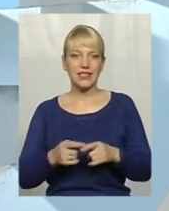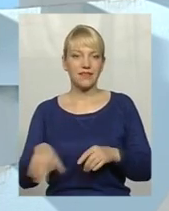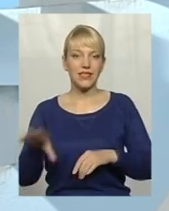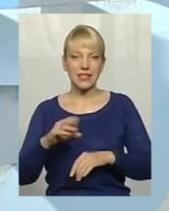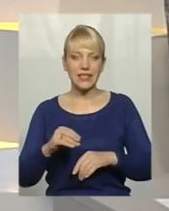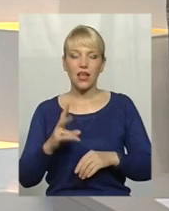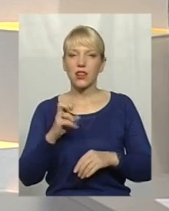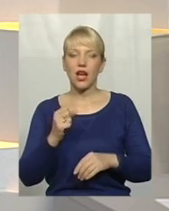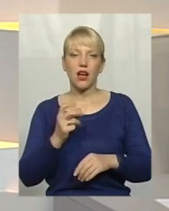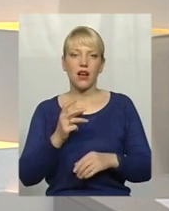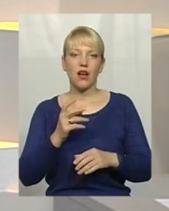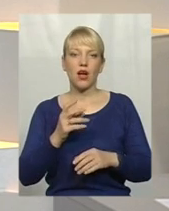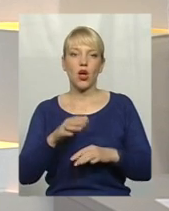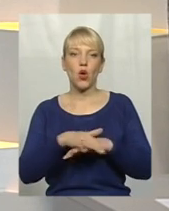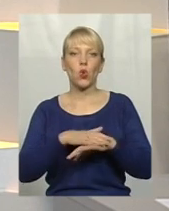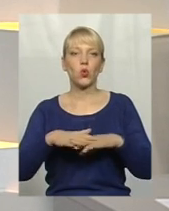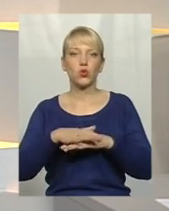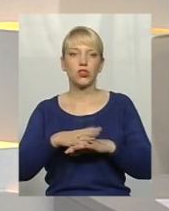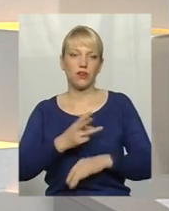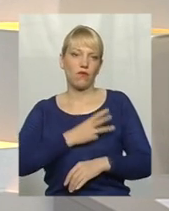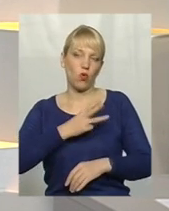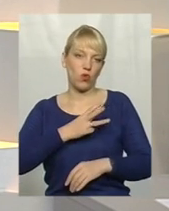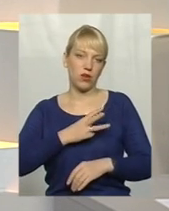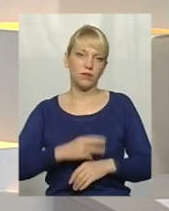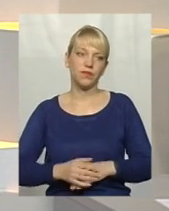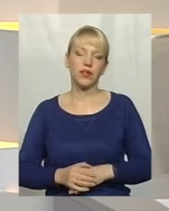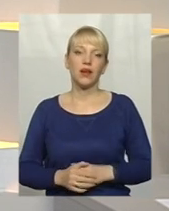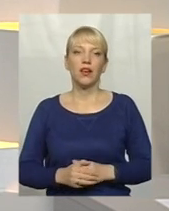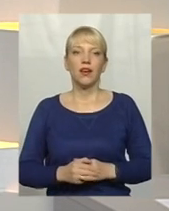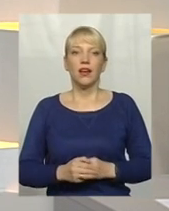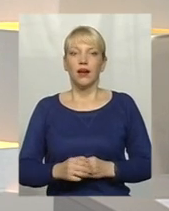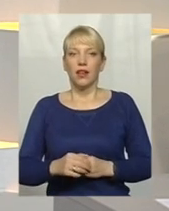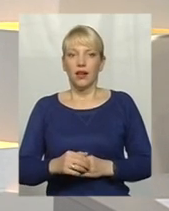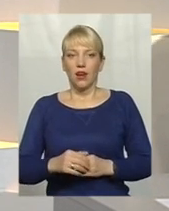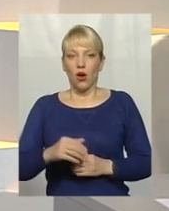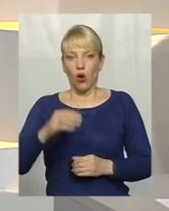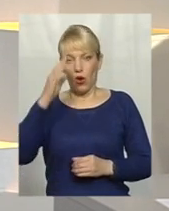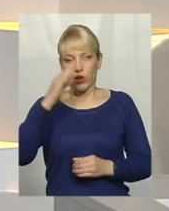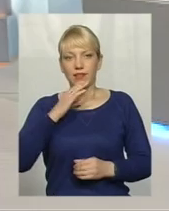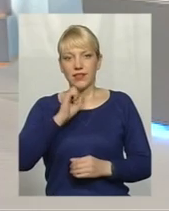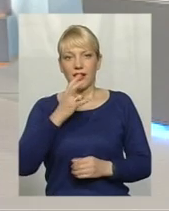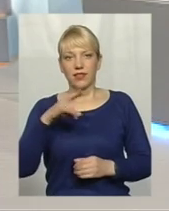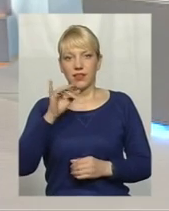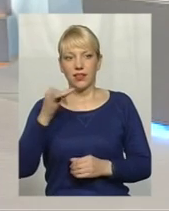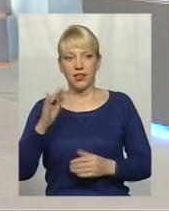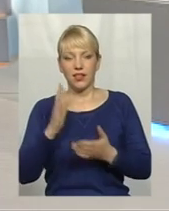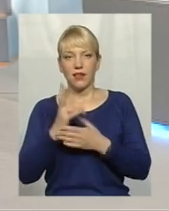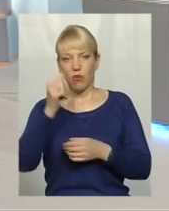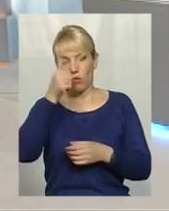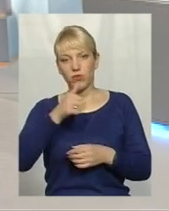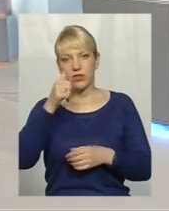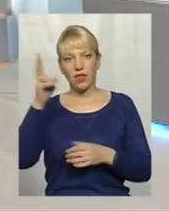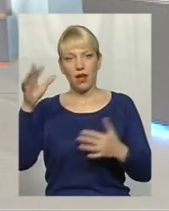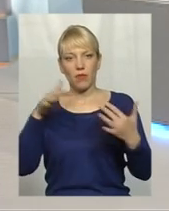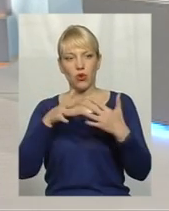все на людській волі, на людському бажанні, на людській вірі? Тим більше такий отець Андрій знаходиться там по місяцях, на